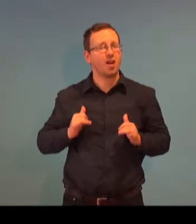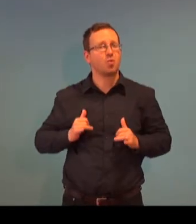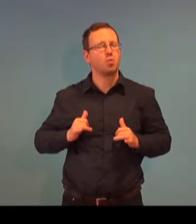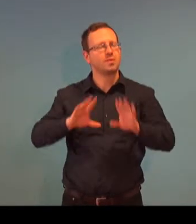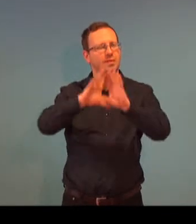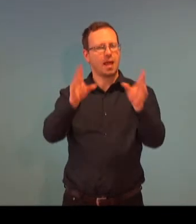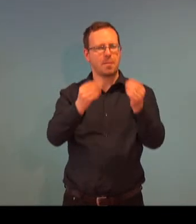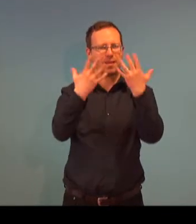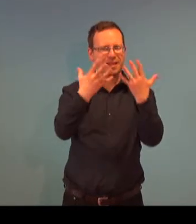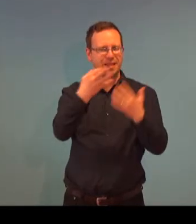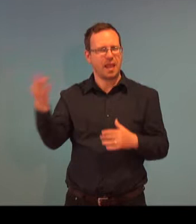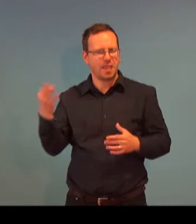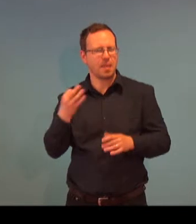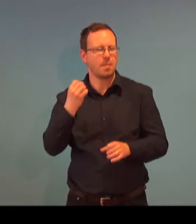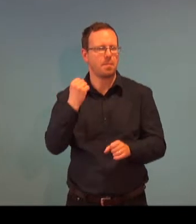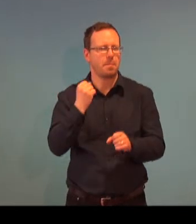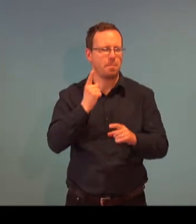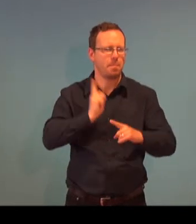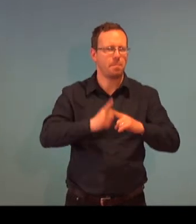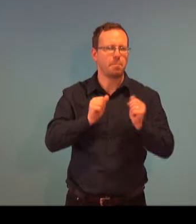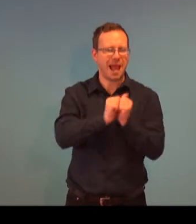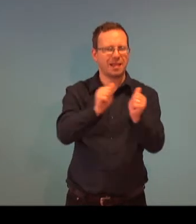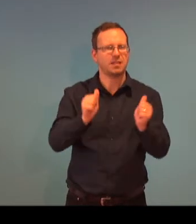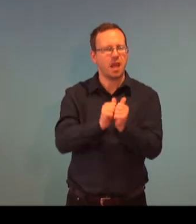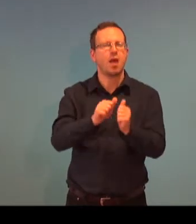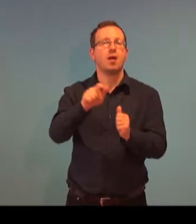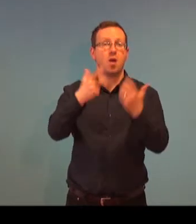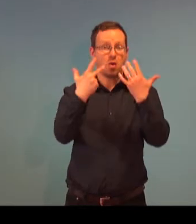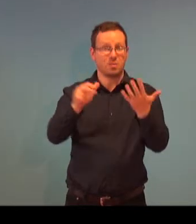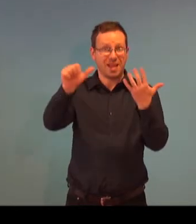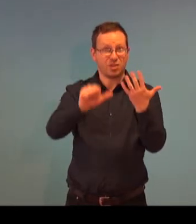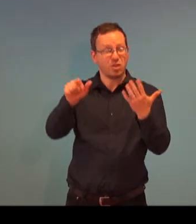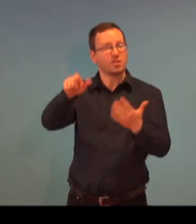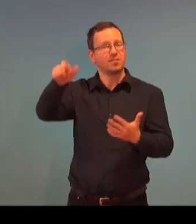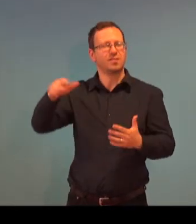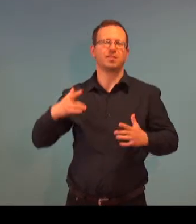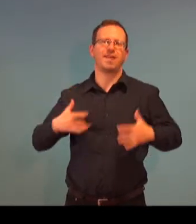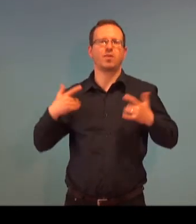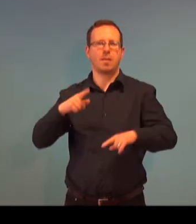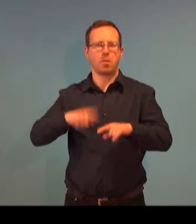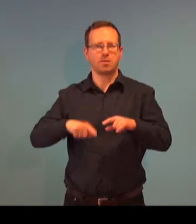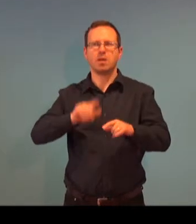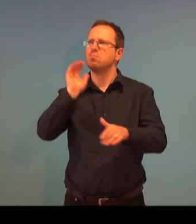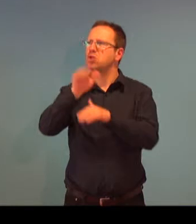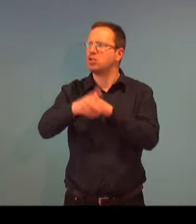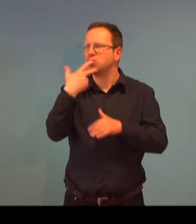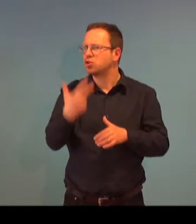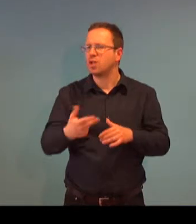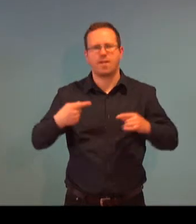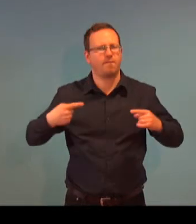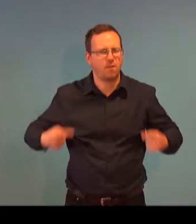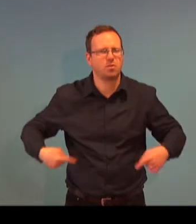vystřídalo 86 žáků na desetidenních praxích, kteří jsou osobami se zdravotním postižením,